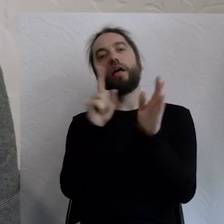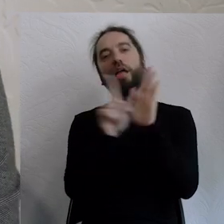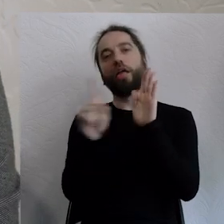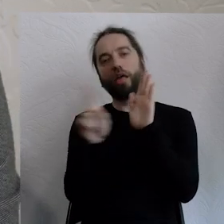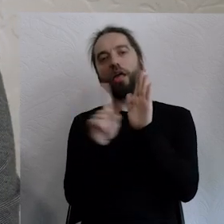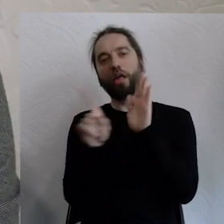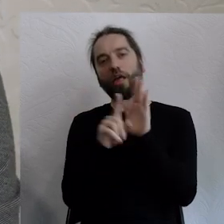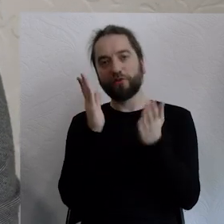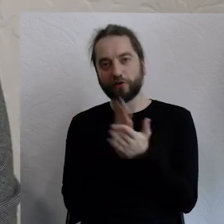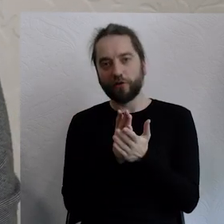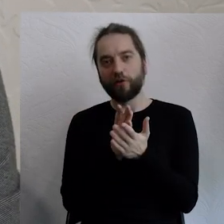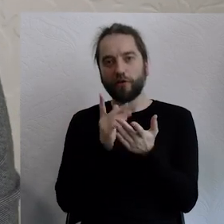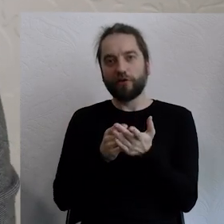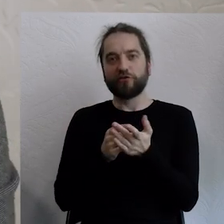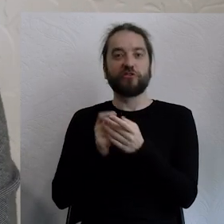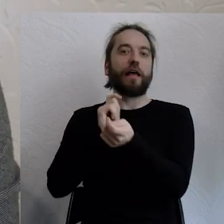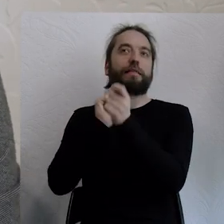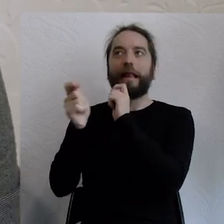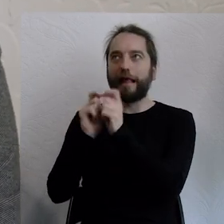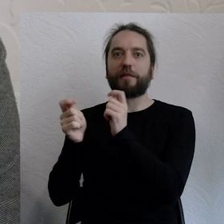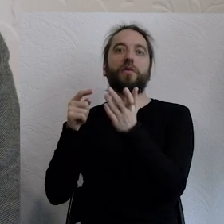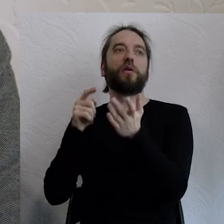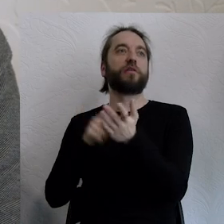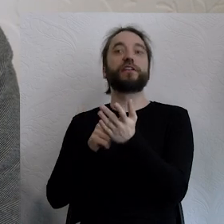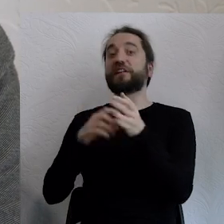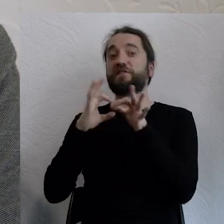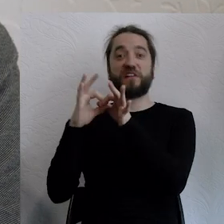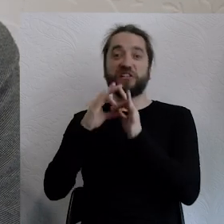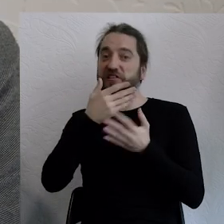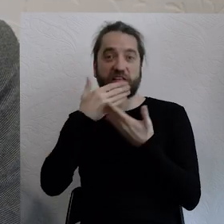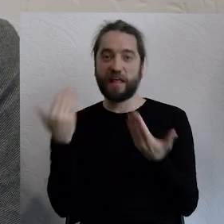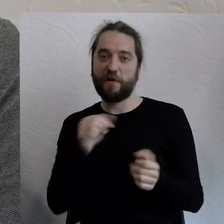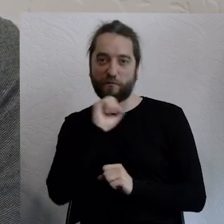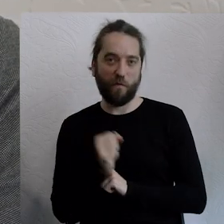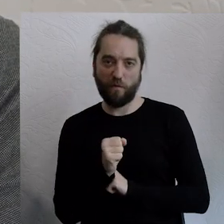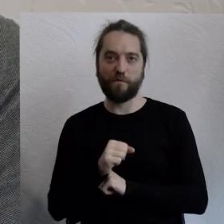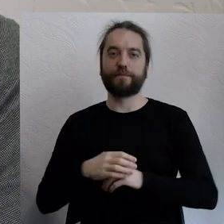większą część poza budowaniem tych naszych więzi najbliższych.